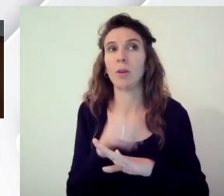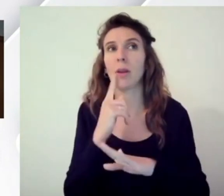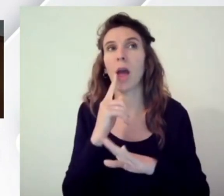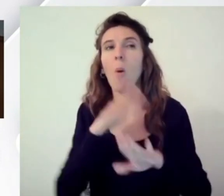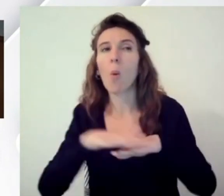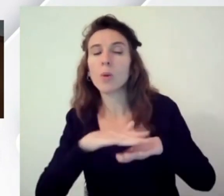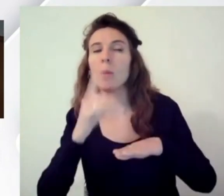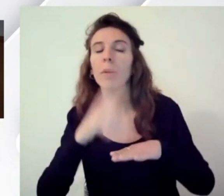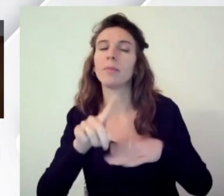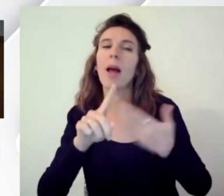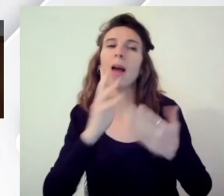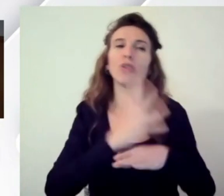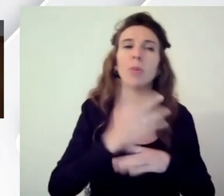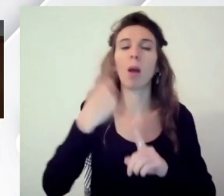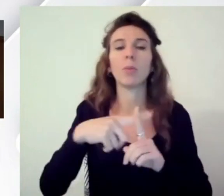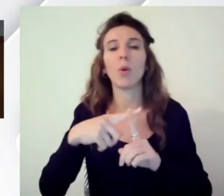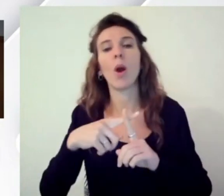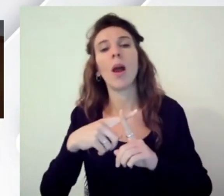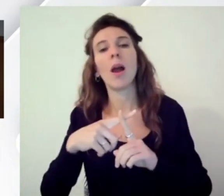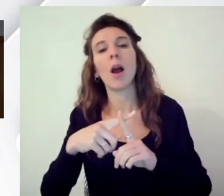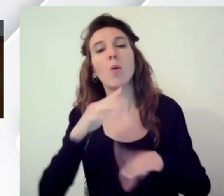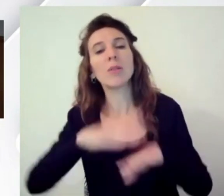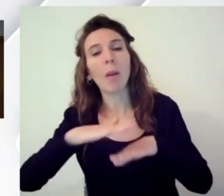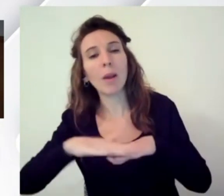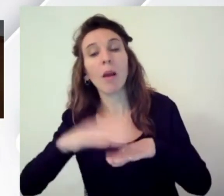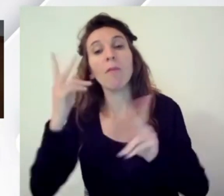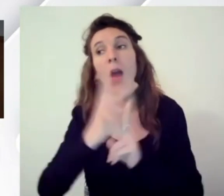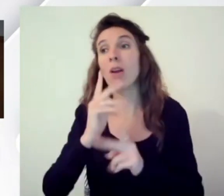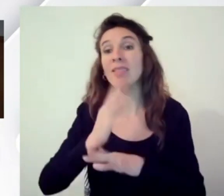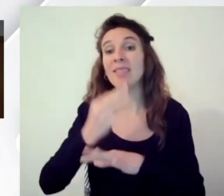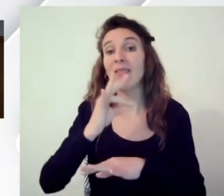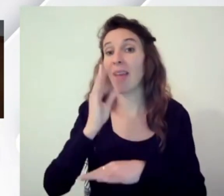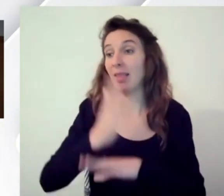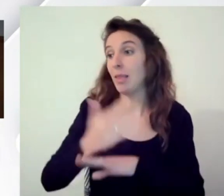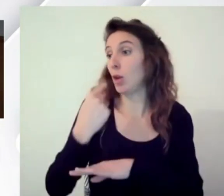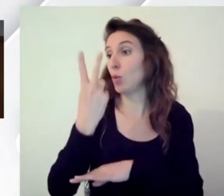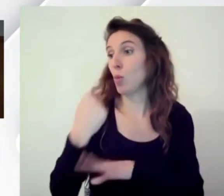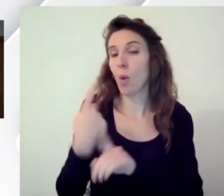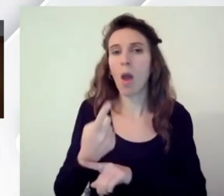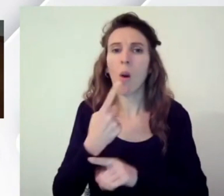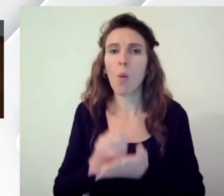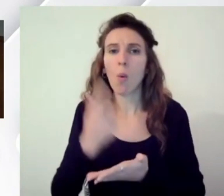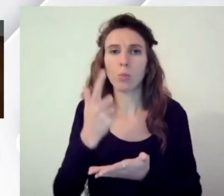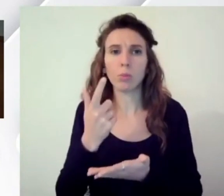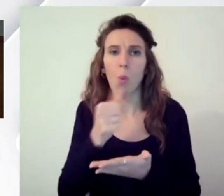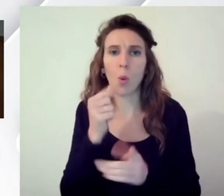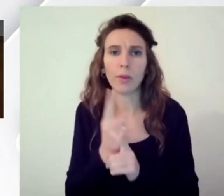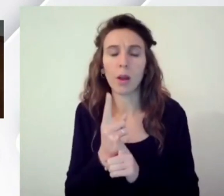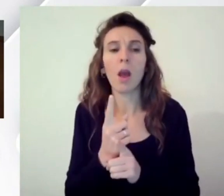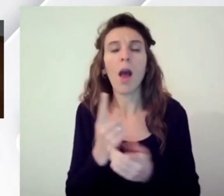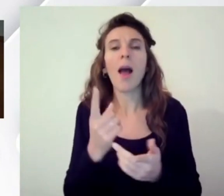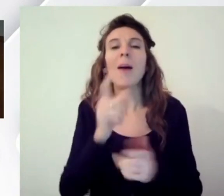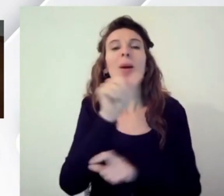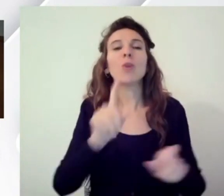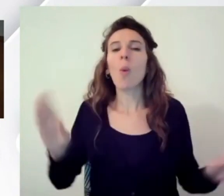accessibilità gli ultimi due interventi da questo punto di vista sono stati molto utili tutte le persone devono poter fare la carta d'identità noi i testi di